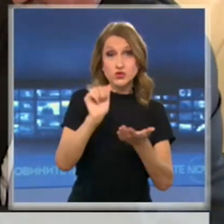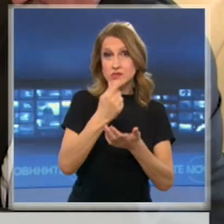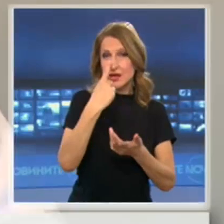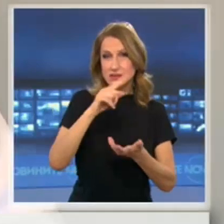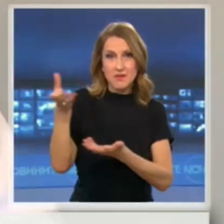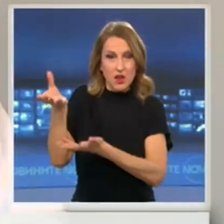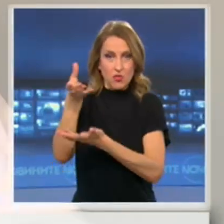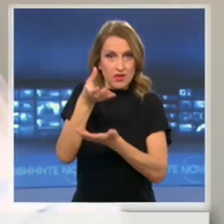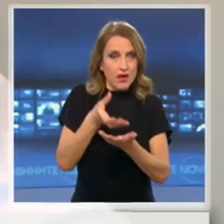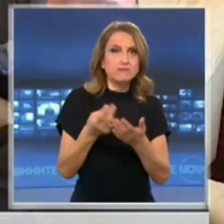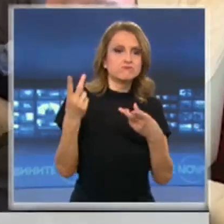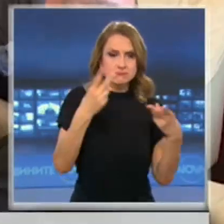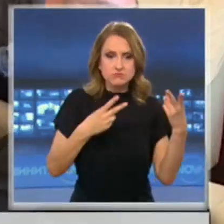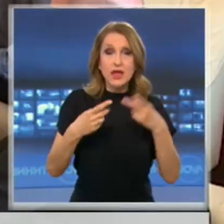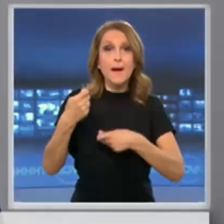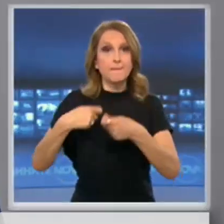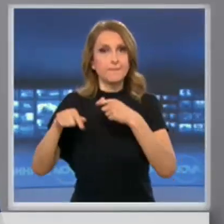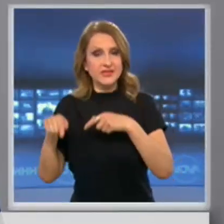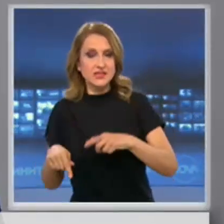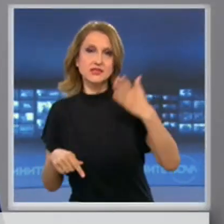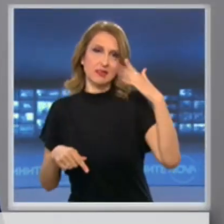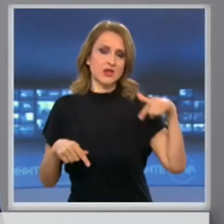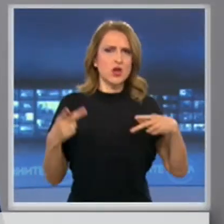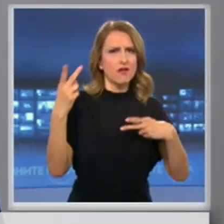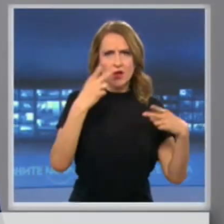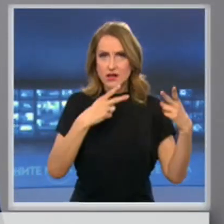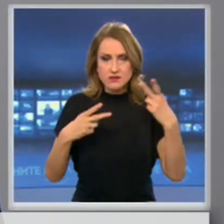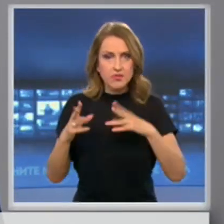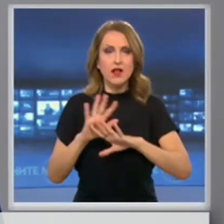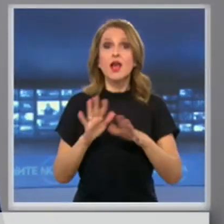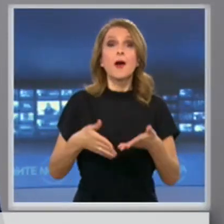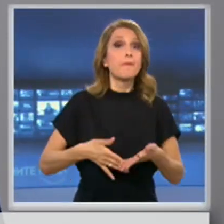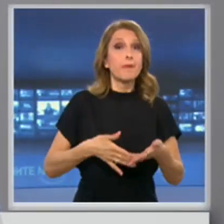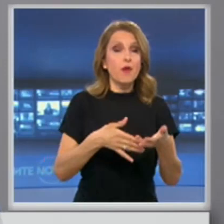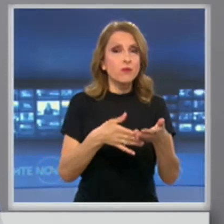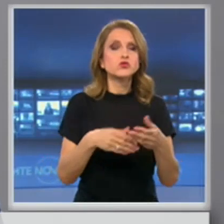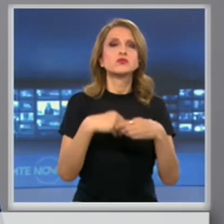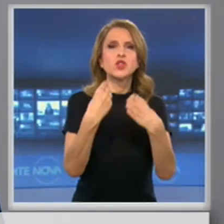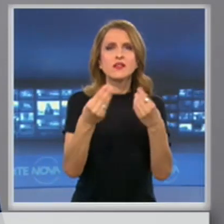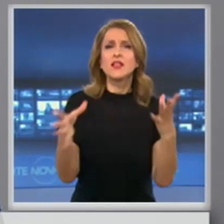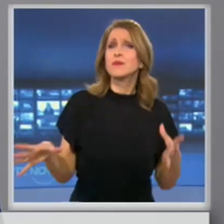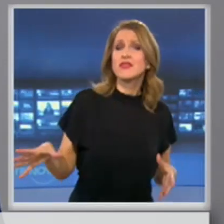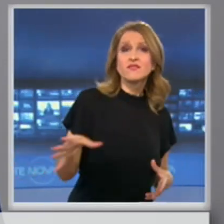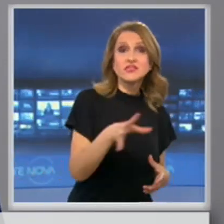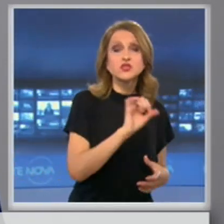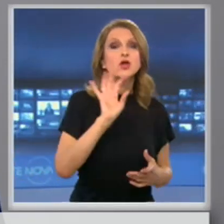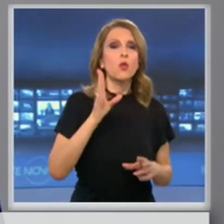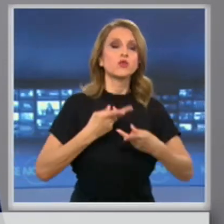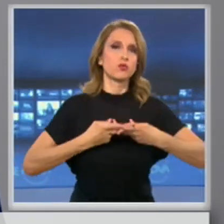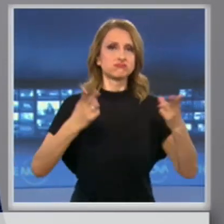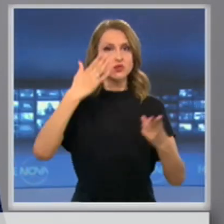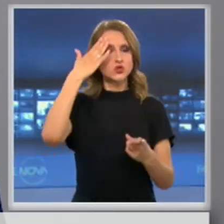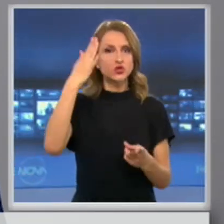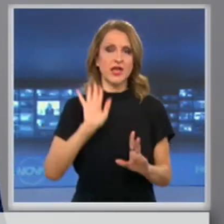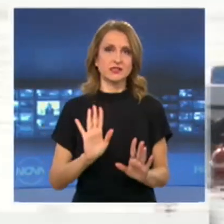аквакултурите се разбраха бизнесът и държавата. Помощта ще е за всички оператори, които са на светло, легално са декориради